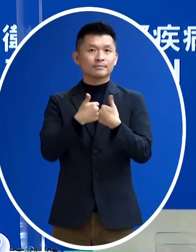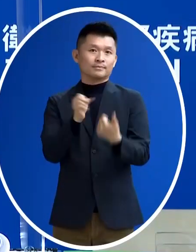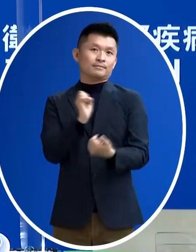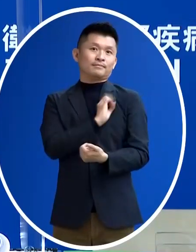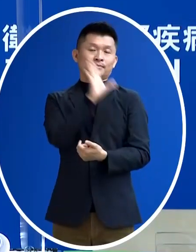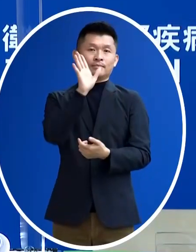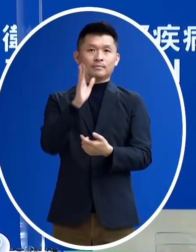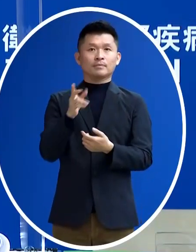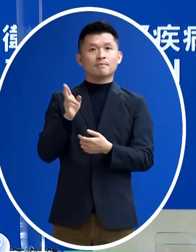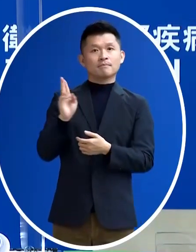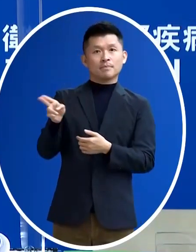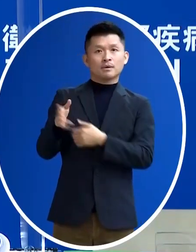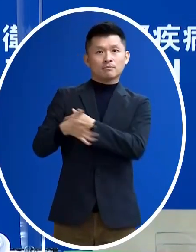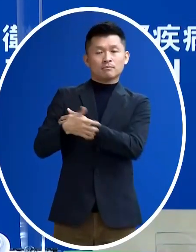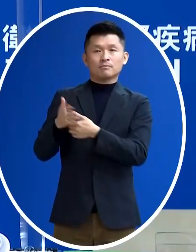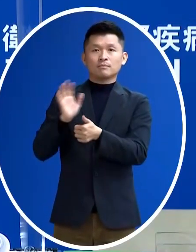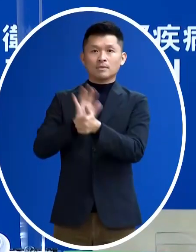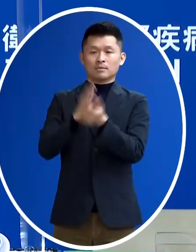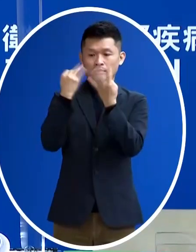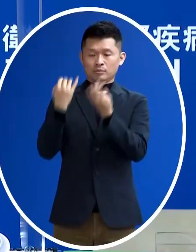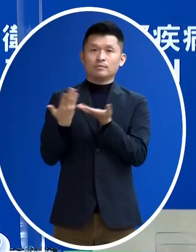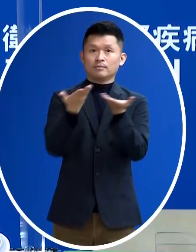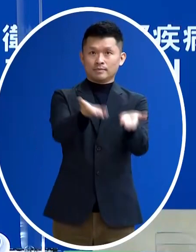同仁提供數據 好不好